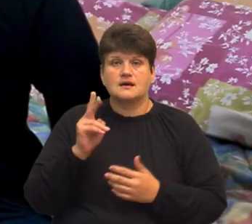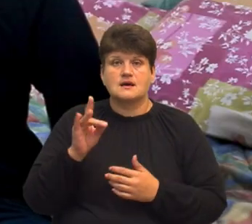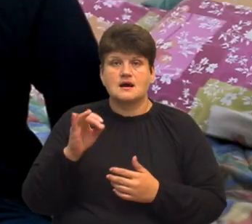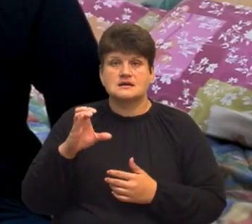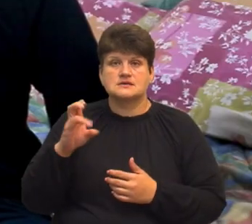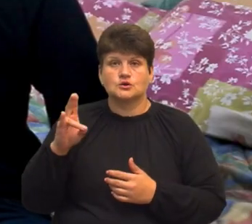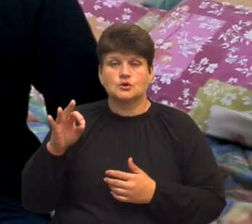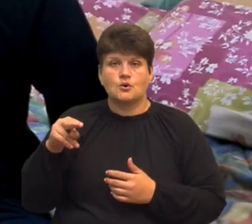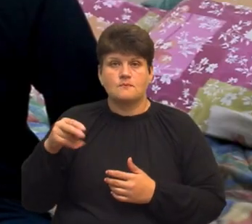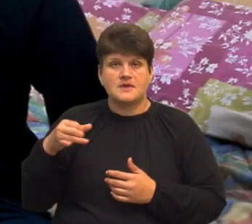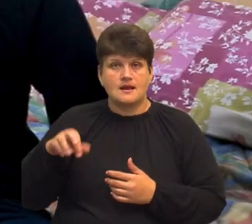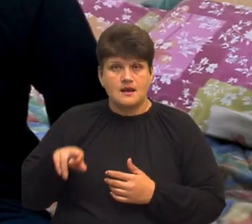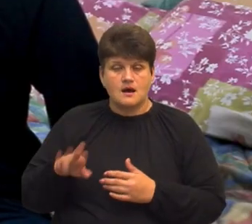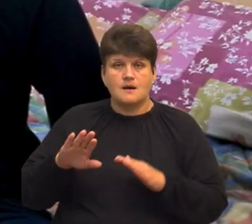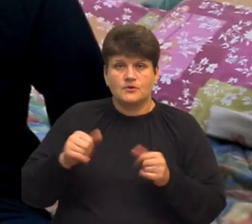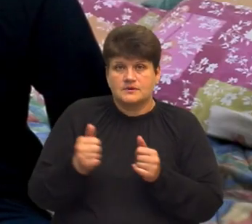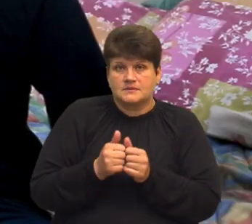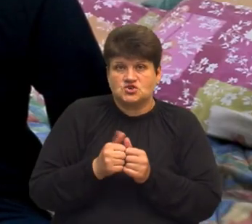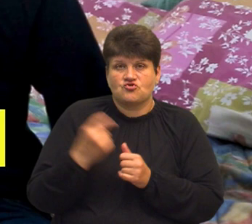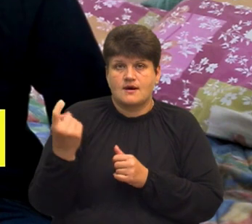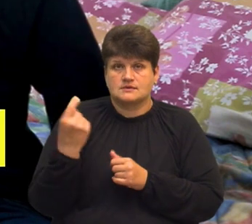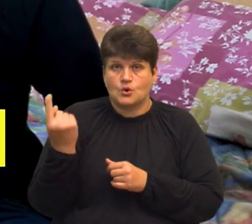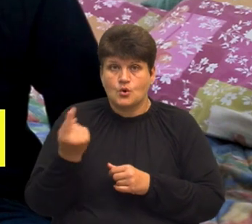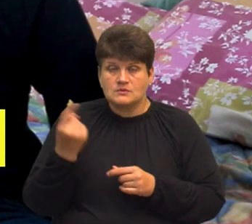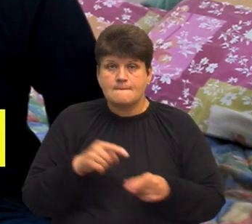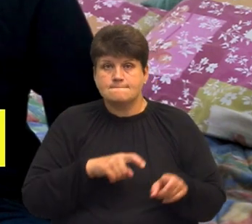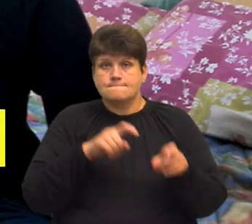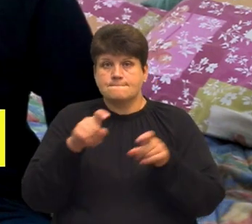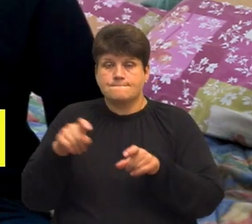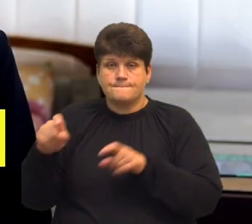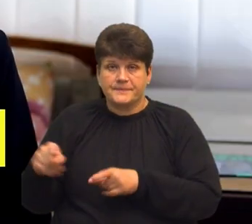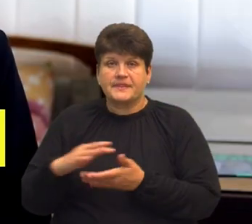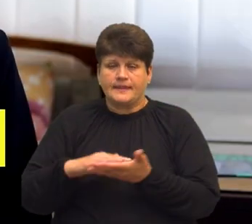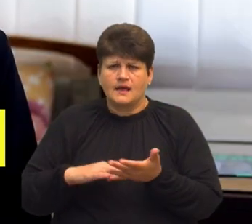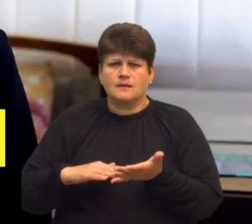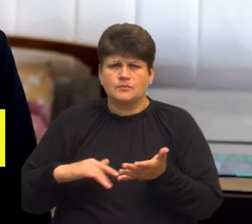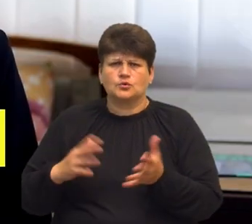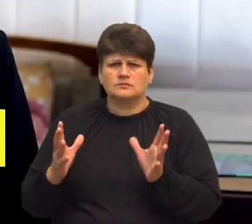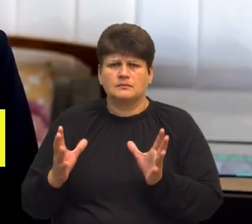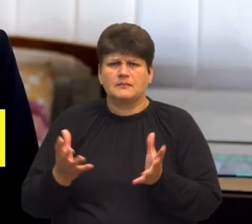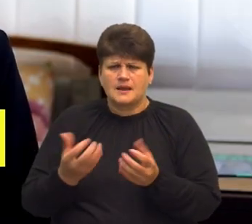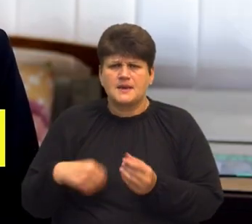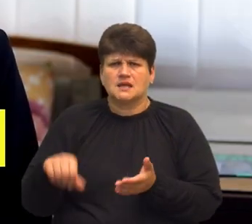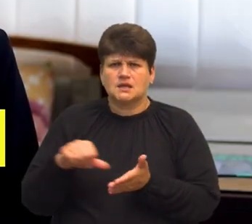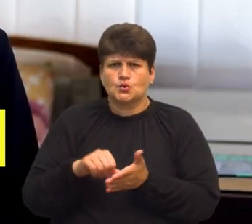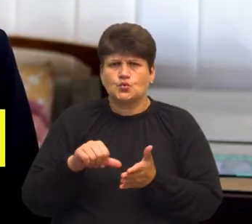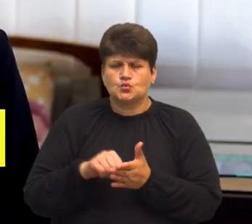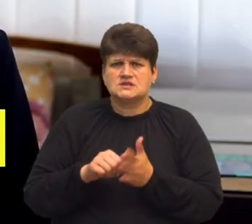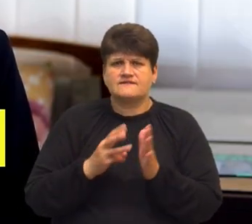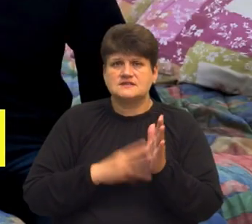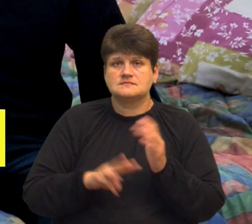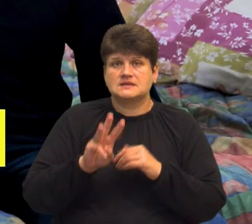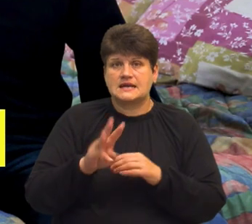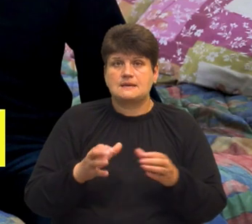Потім ми вже вище на Харківщу переводилися. Ми так далі продовжили приймати участь з 83-м